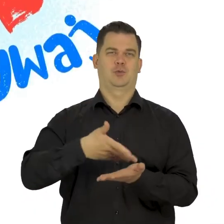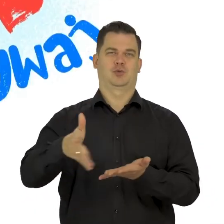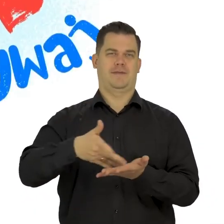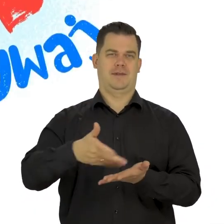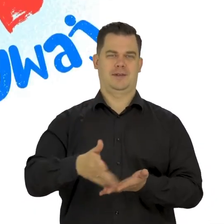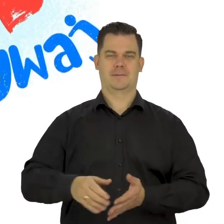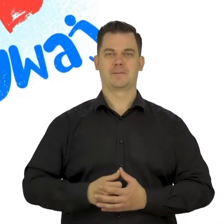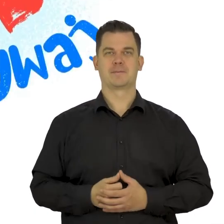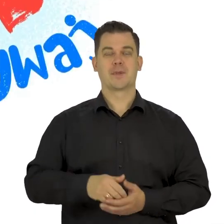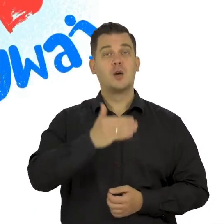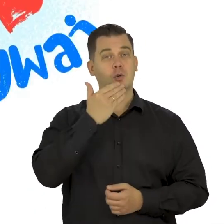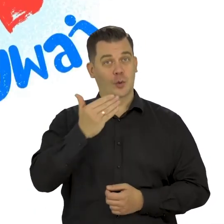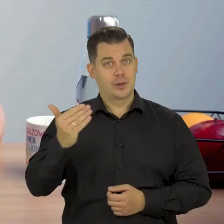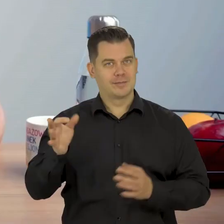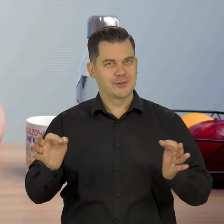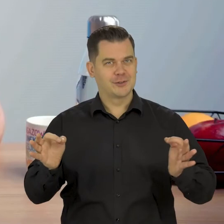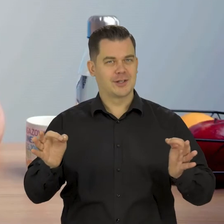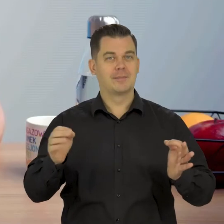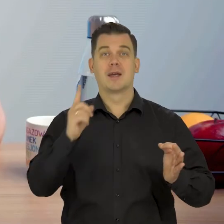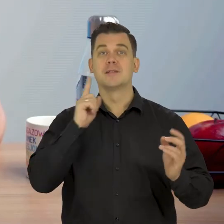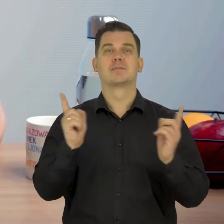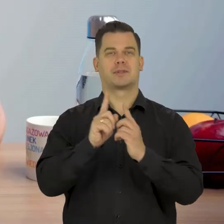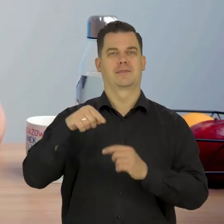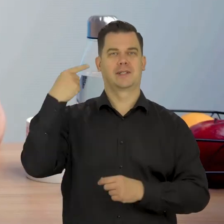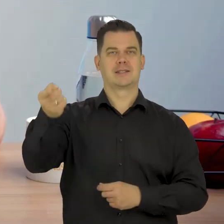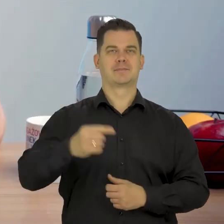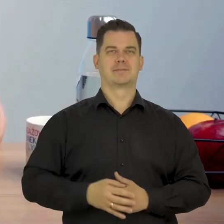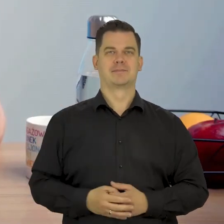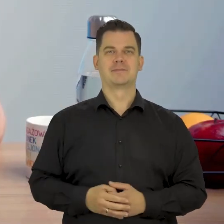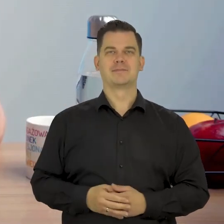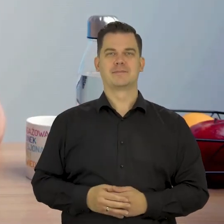Nie zużywaj. Dziękuję za dziś. Widzimy się w kolejnym odcinku.